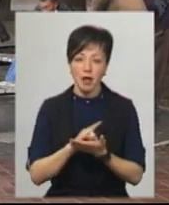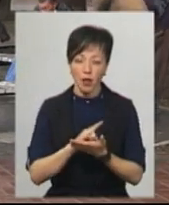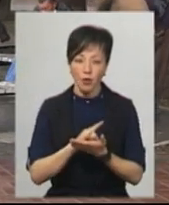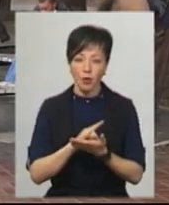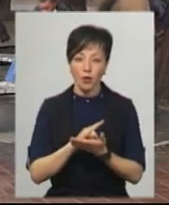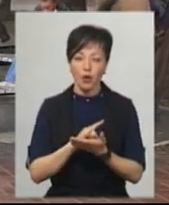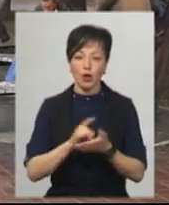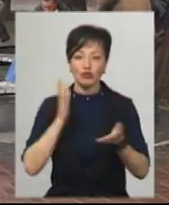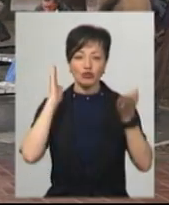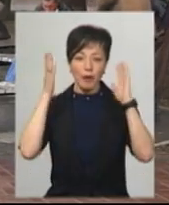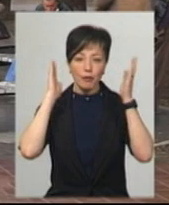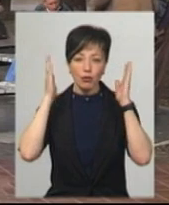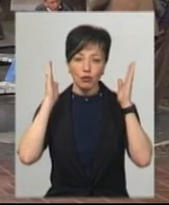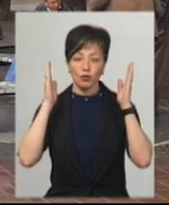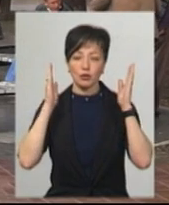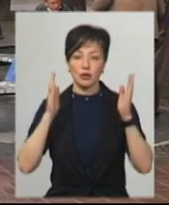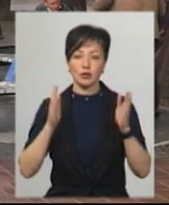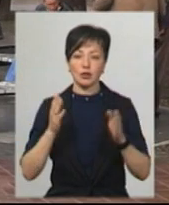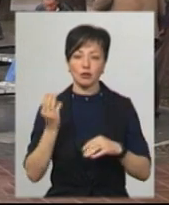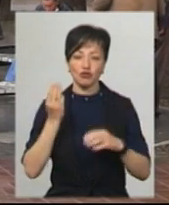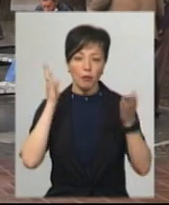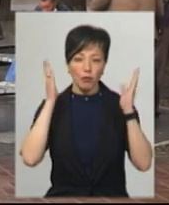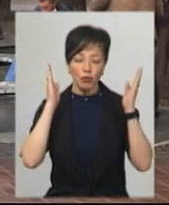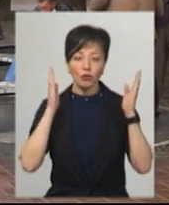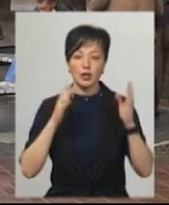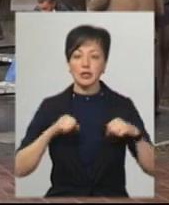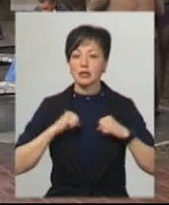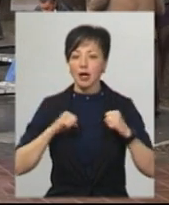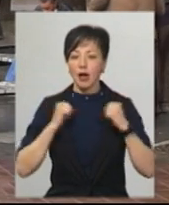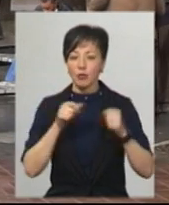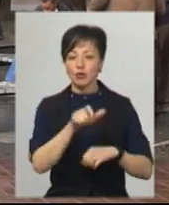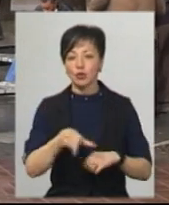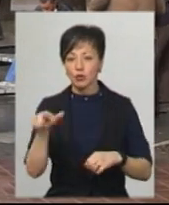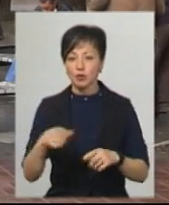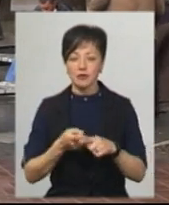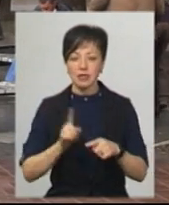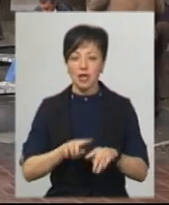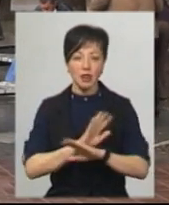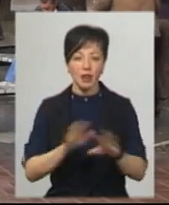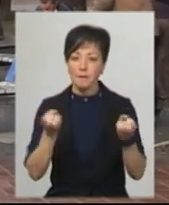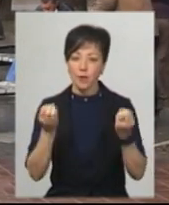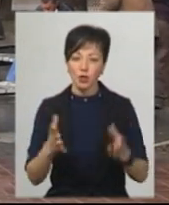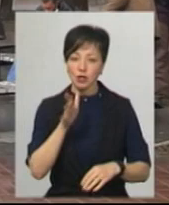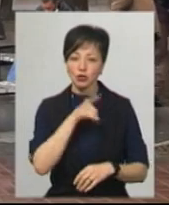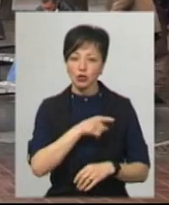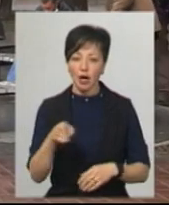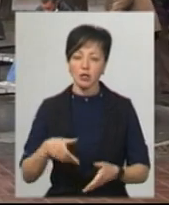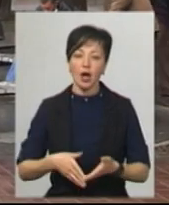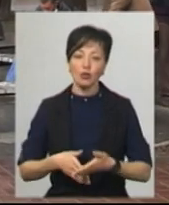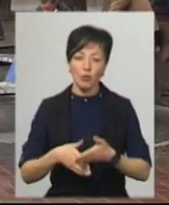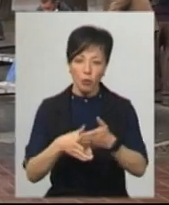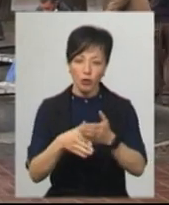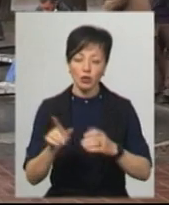шампуні. Ми стараємося людям зараз в цей непростий час допомогти,